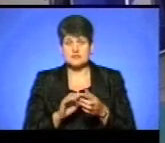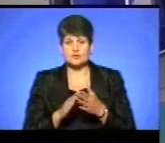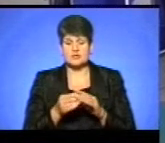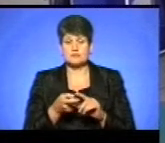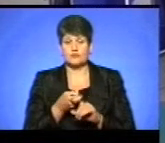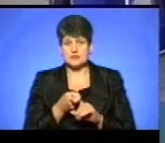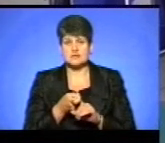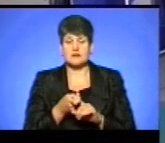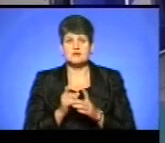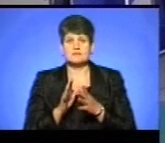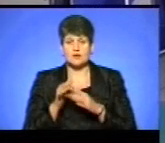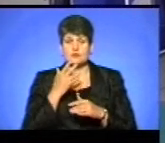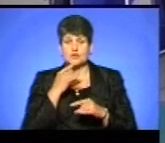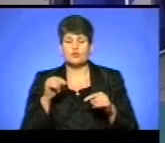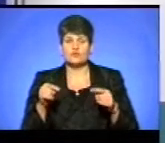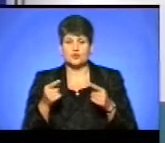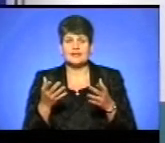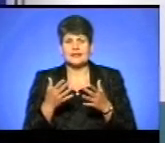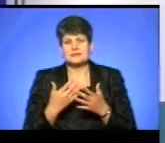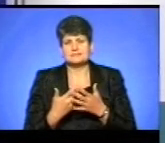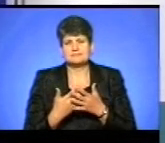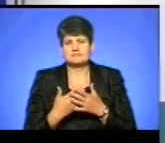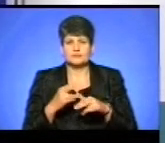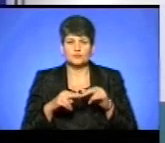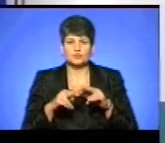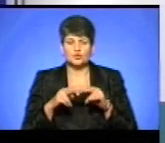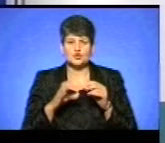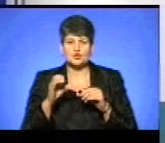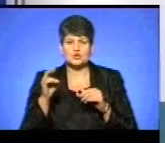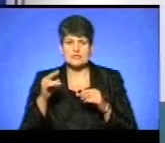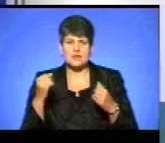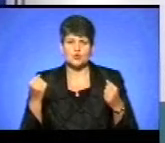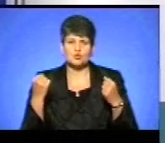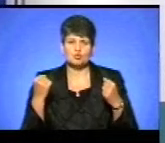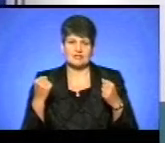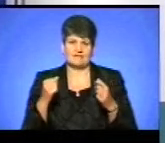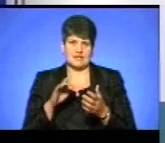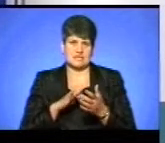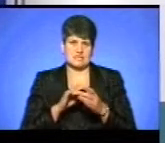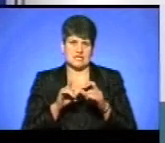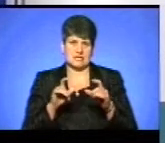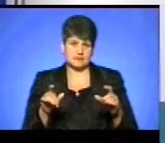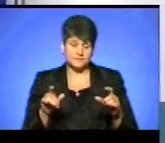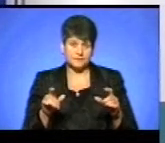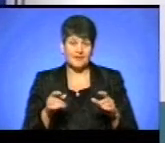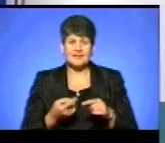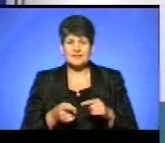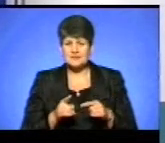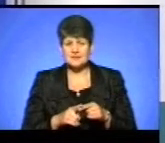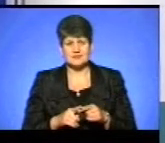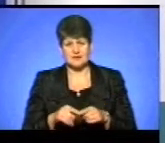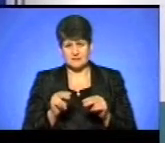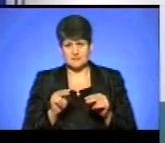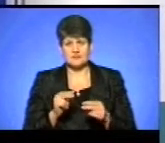парком національного відродження, де буцімто зводять соціально-спортивний центр. Насправді це є